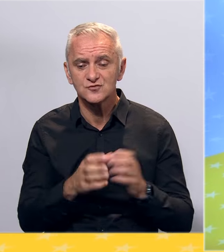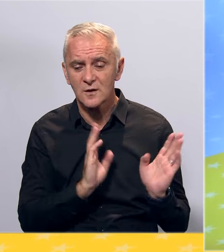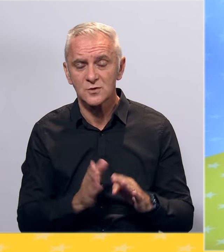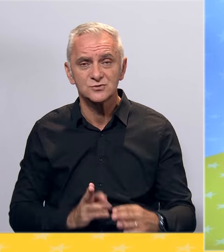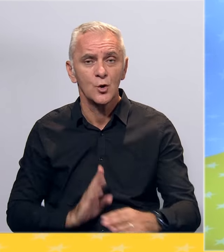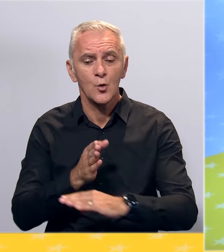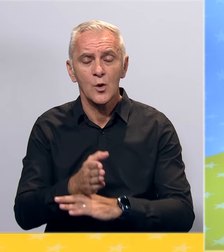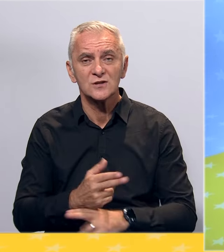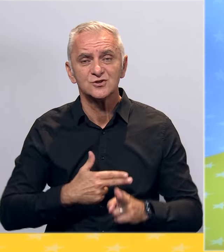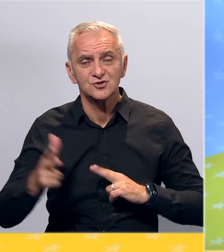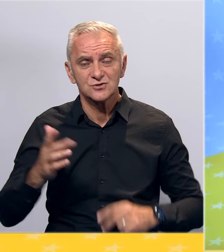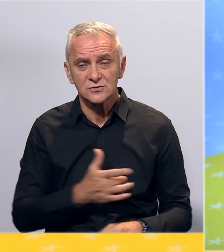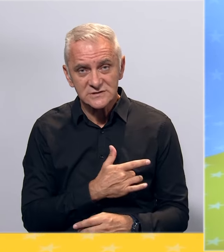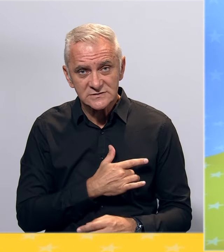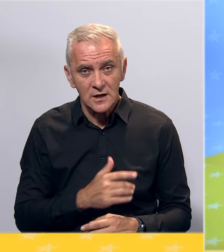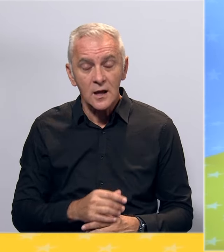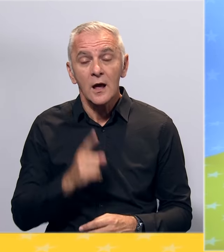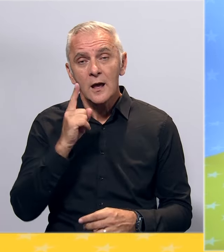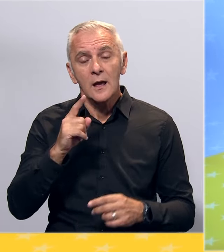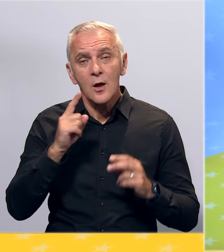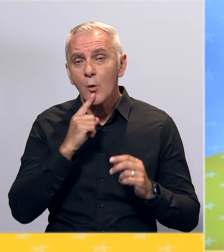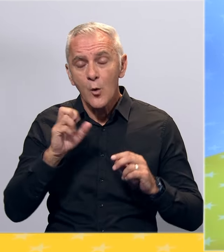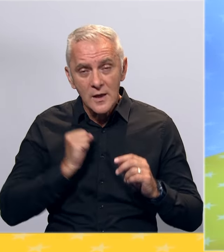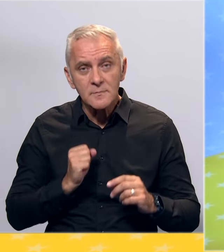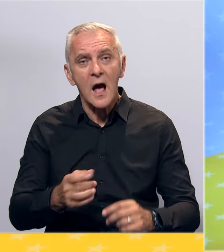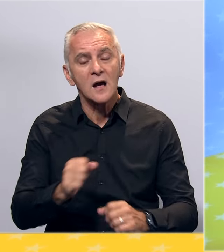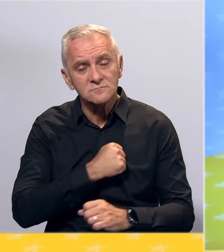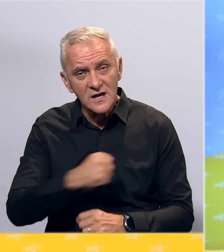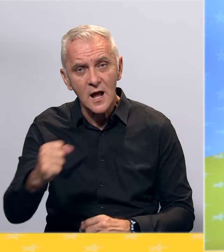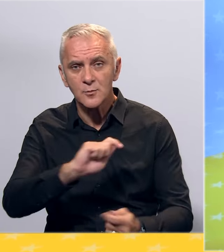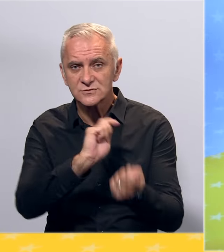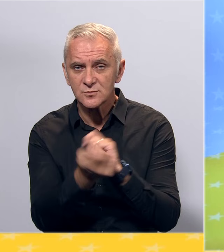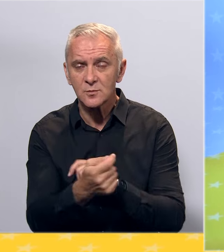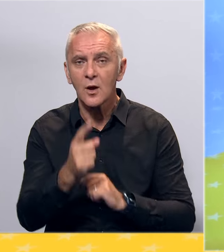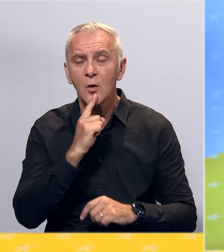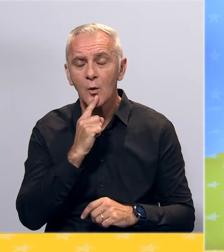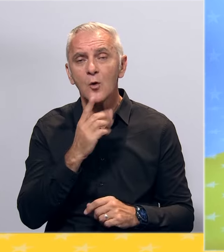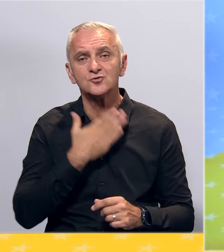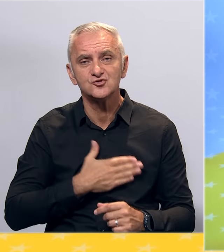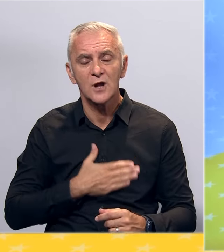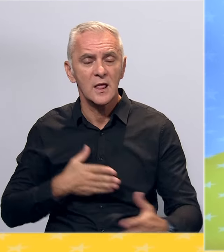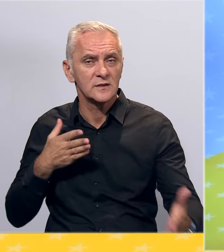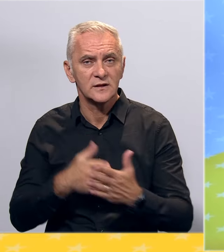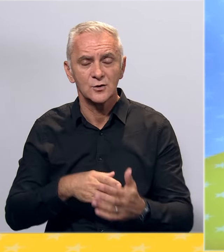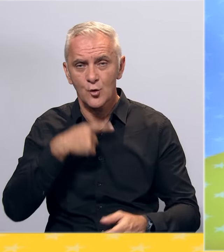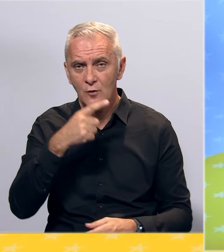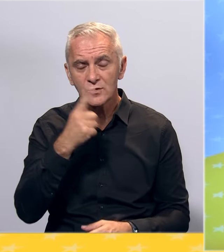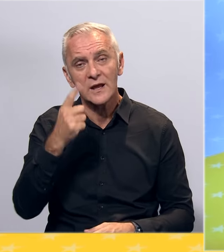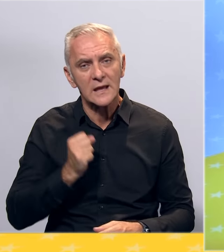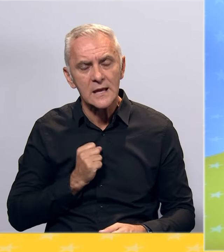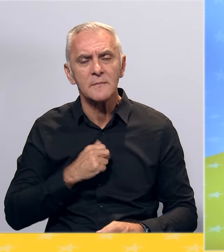čistog srca i nijeta. Malo je mladi koji imaju hrabrosti za promjene. Malo je mladi koji žele direktno govoriti i koji imaju hrabrosti